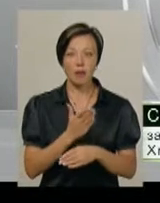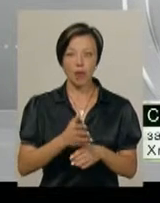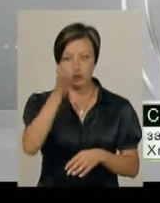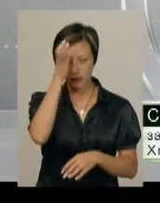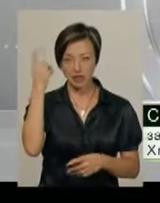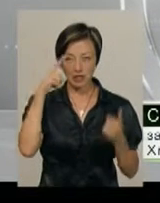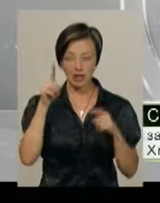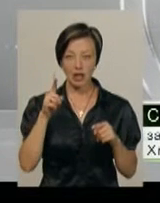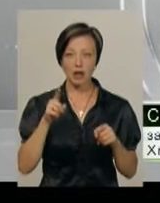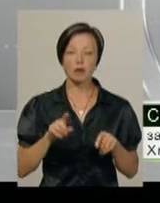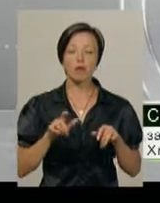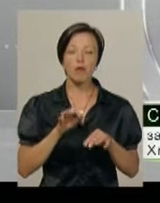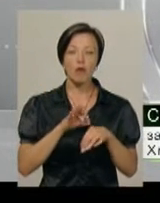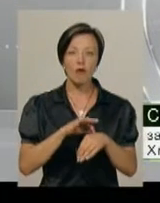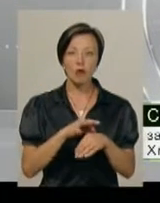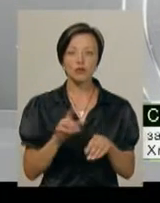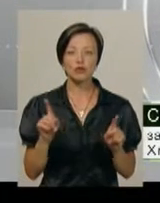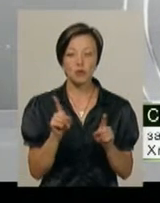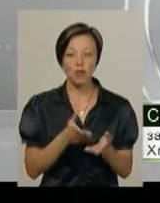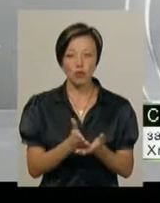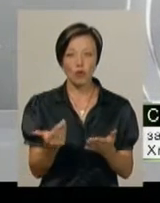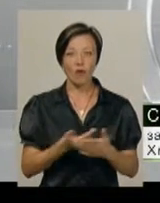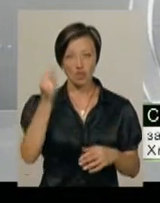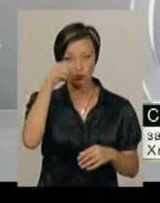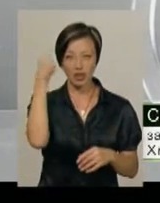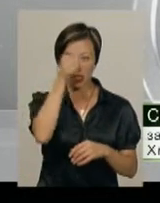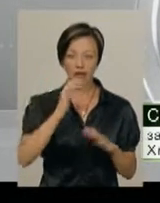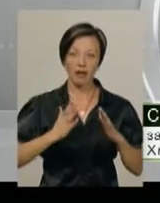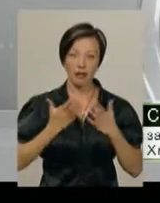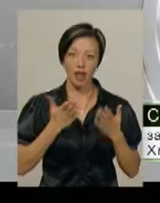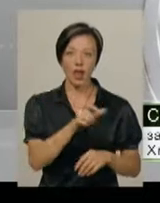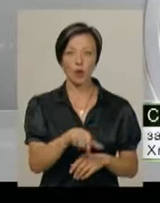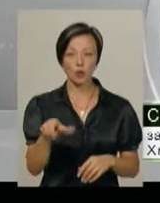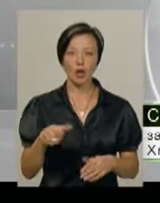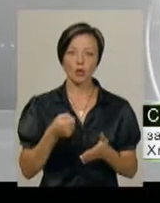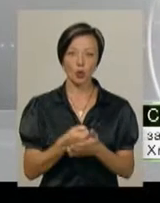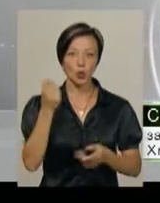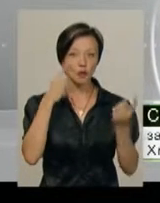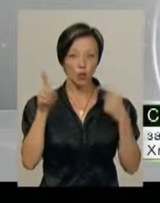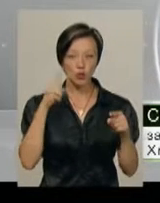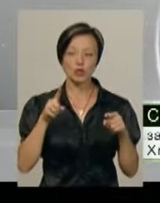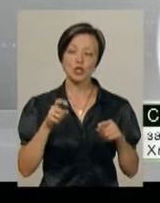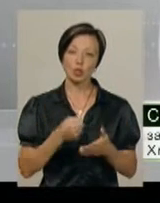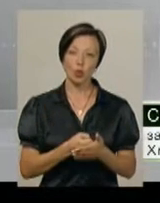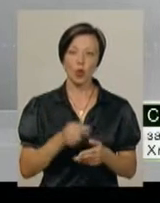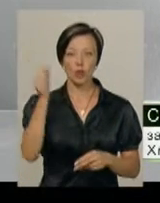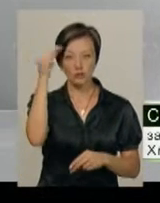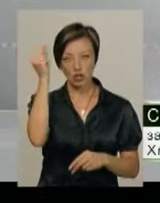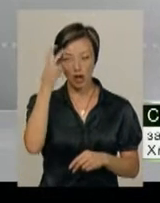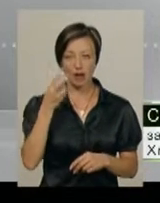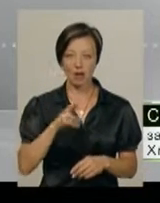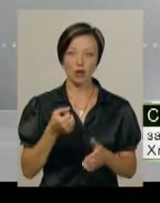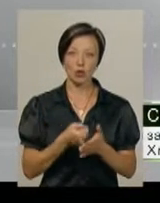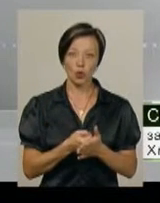проводили з метою налаштування на новий навчальний рік, натхнення людей до творчості, до навчання,